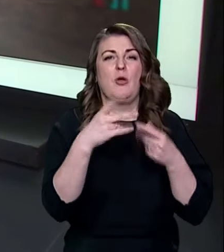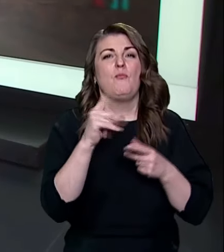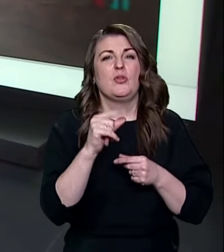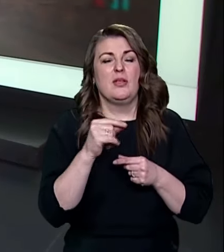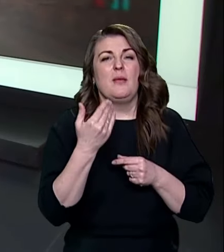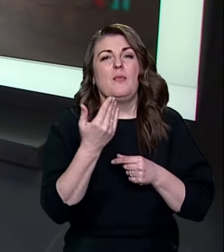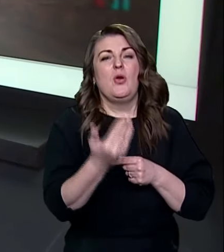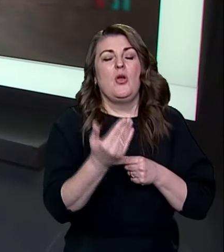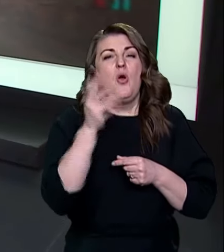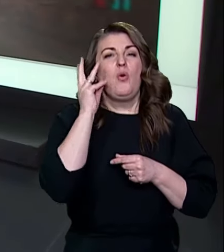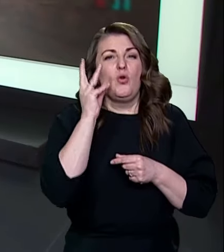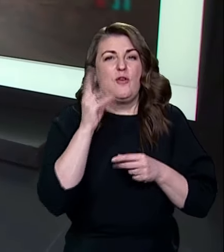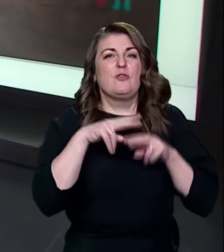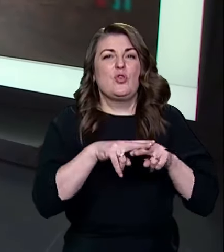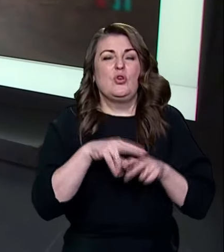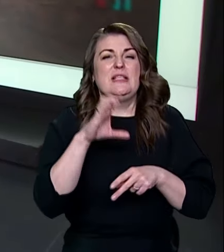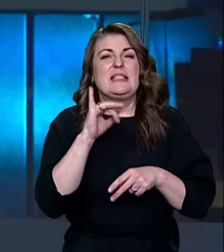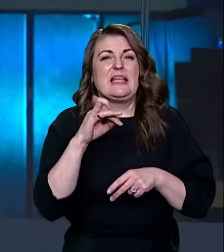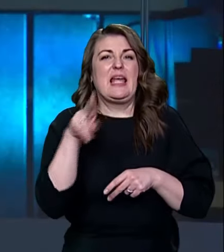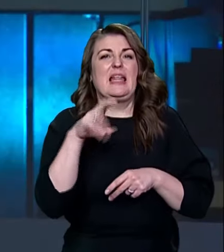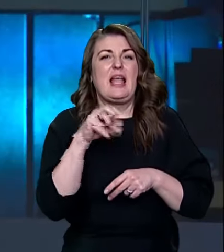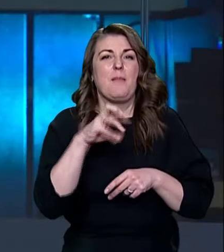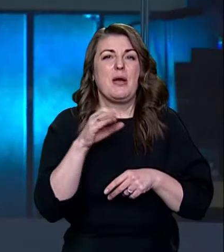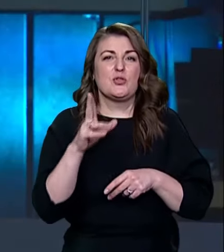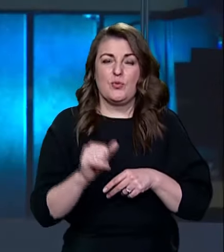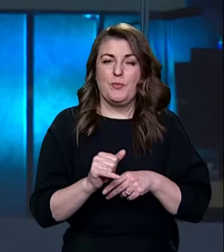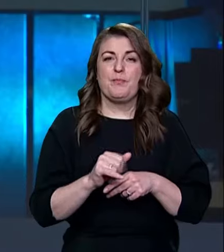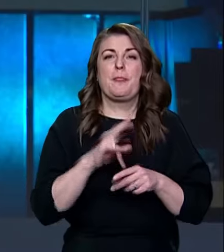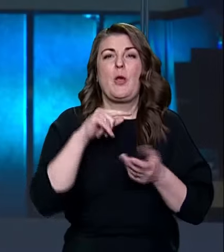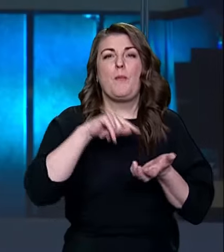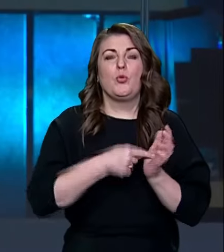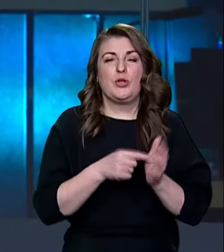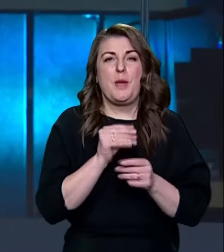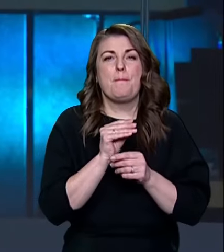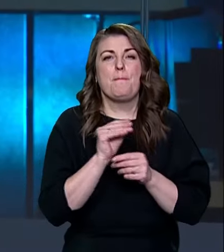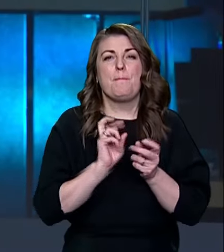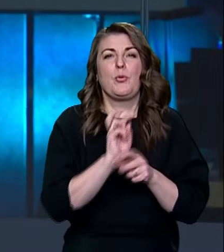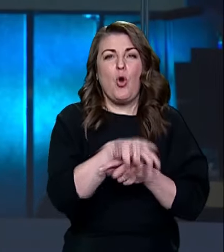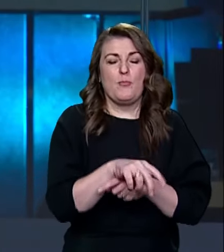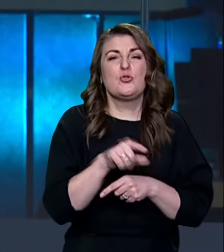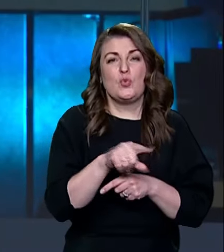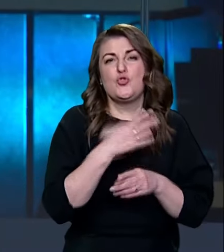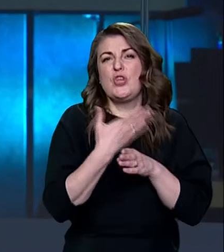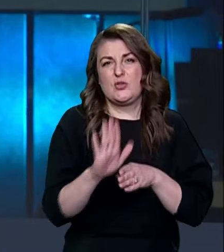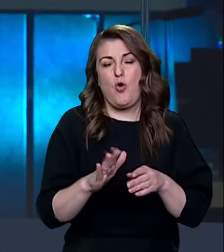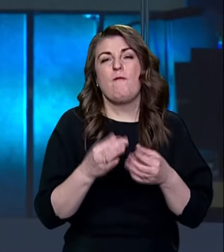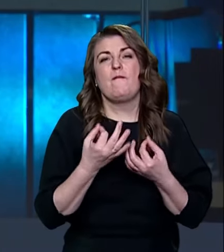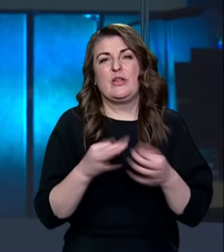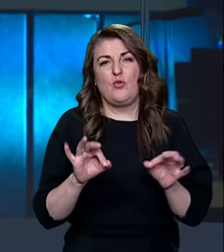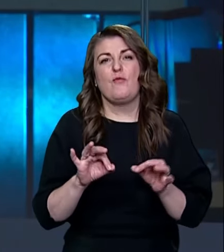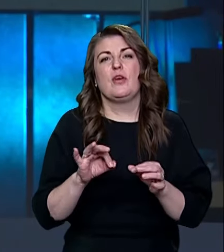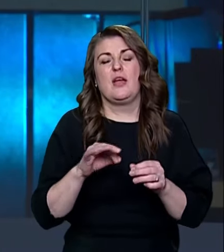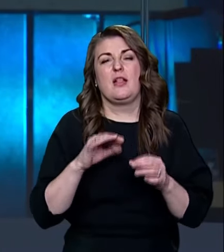консульству в столиці Сирії – Дамаску. У пункті пропуску Гребене-Рава-Руська частково відновили рух